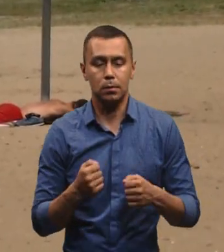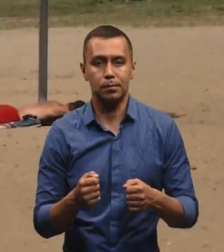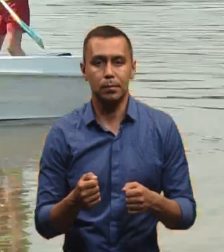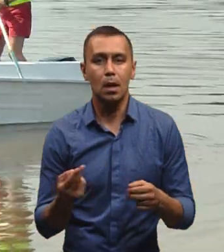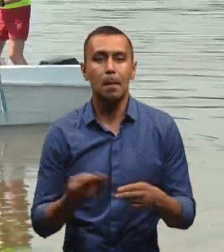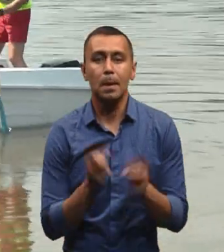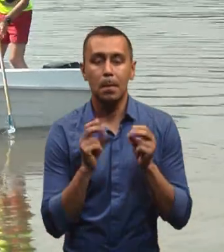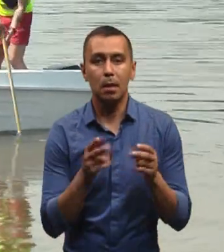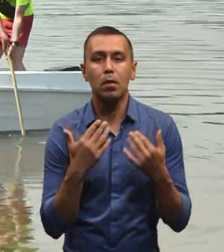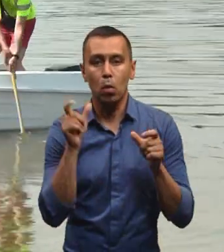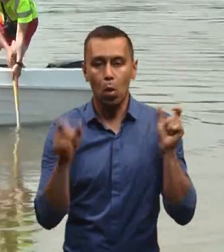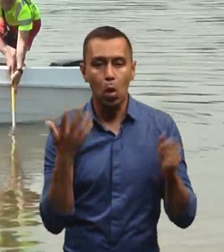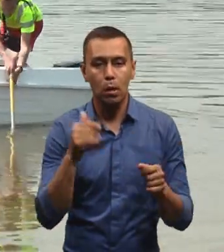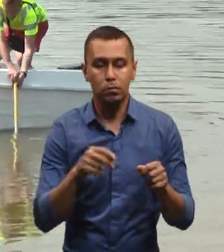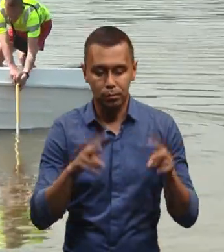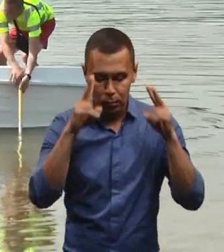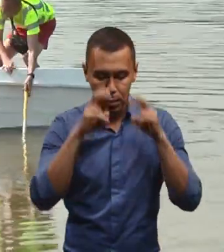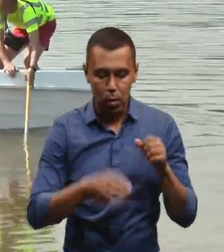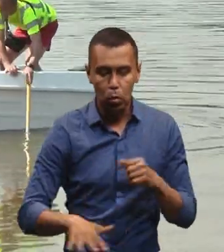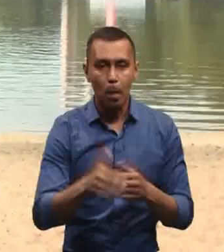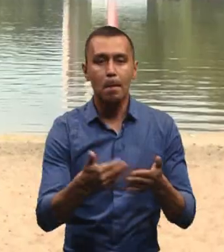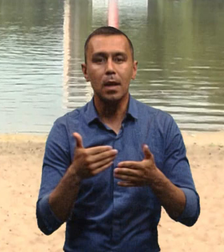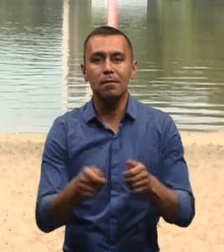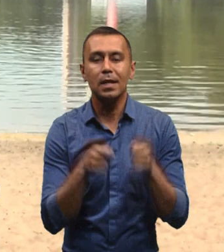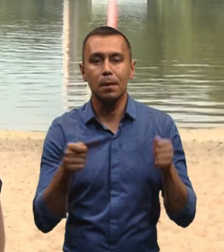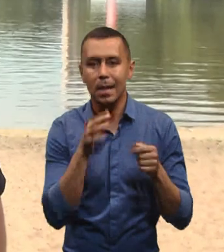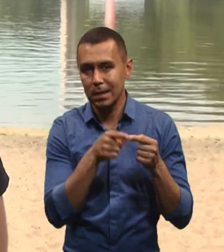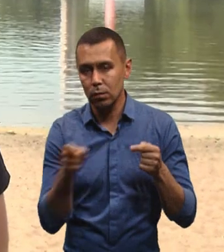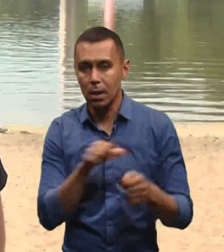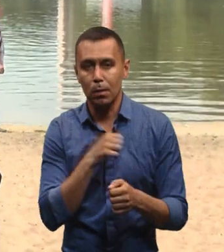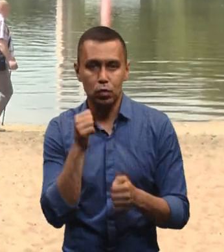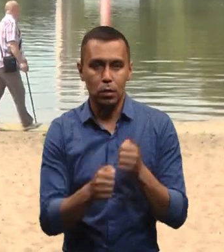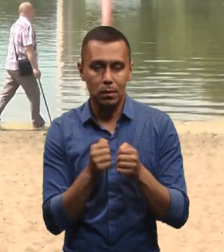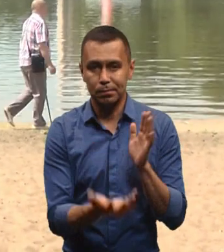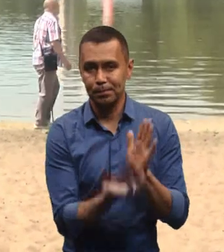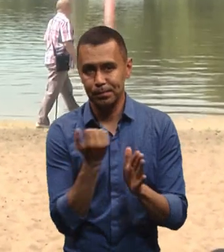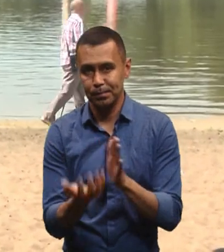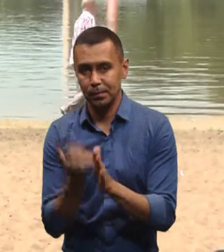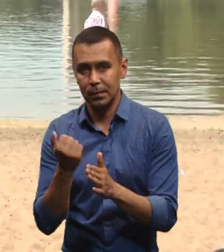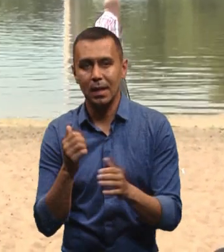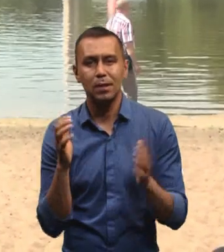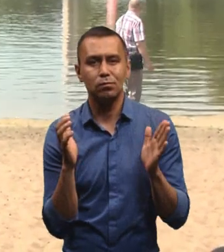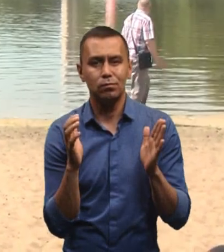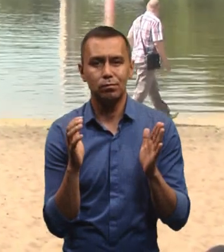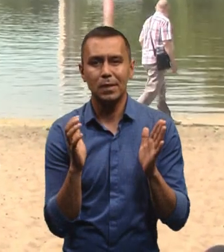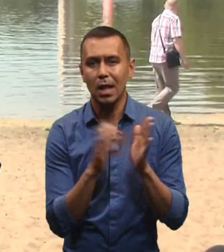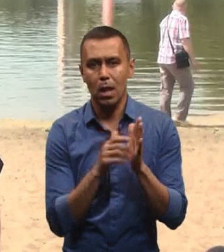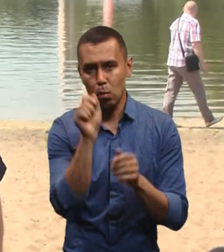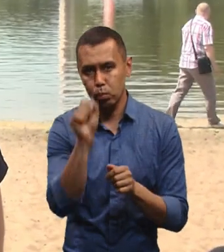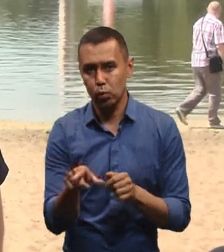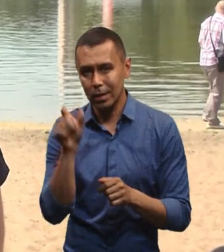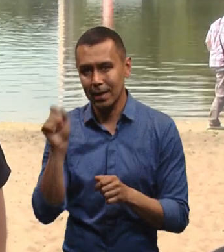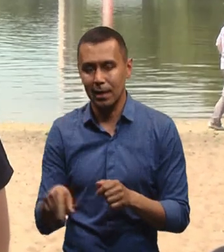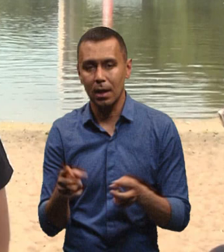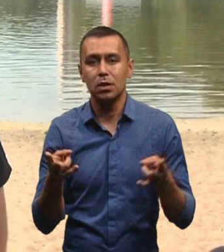відпочивальників, коли обстежують дно перед відкриттям сезону. Частіше вилучають скляні бутилки, якісь